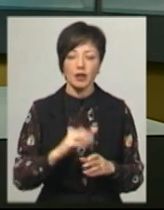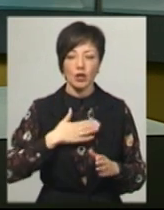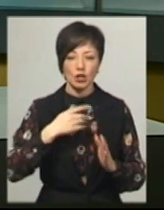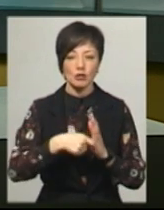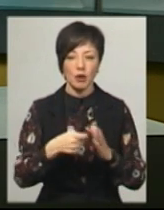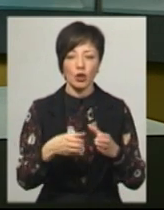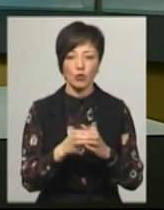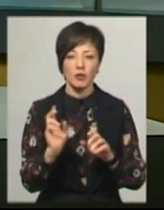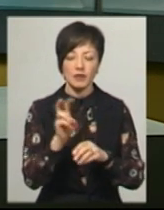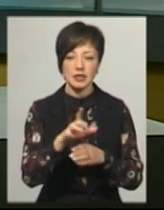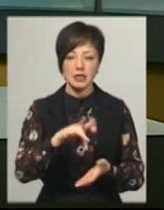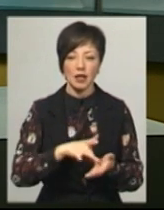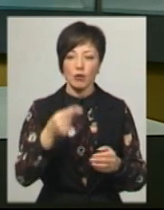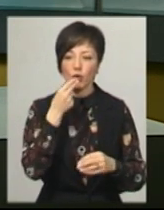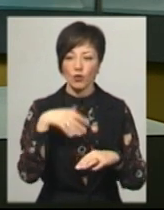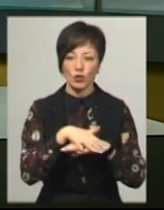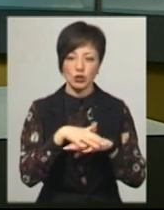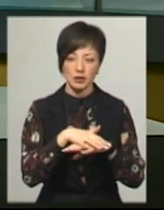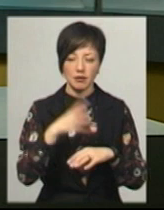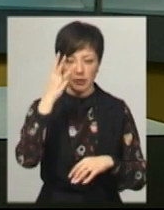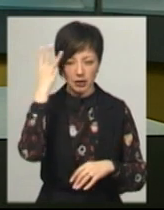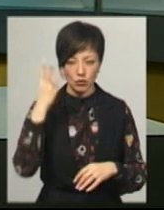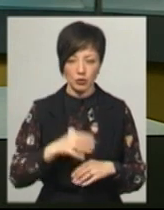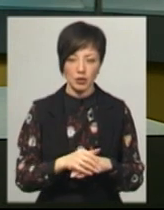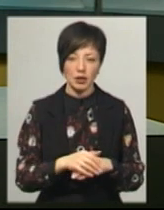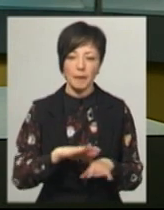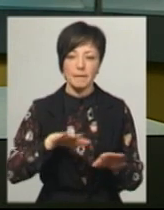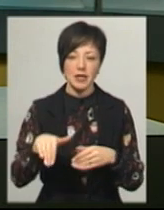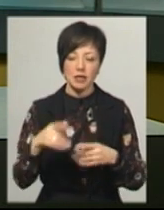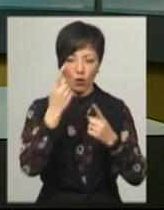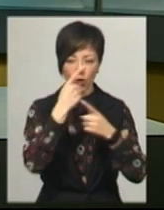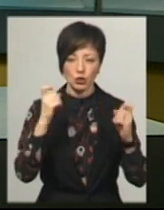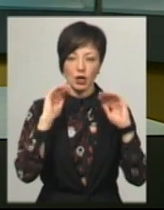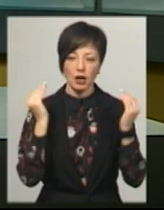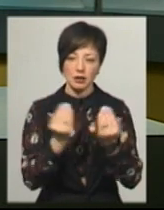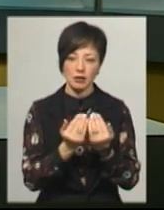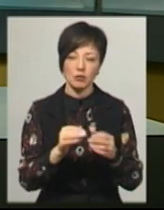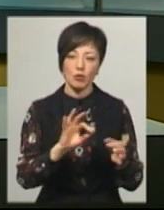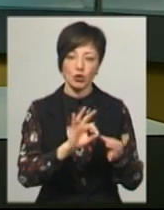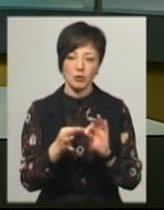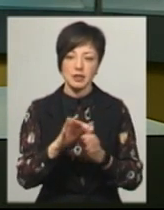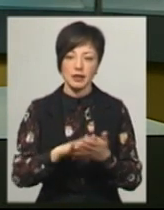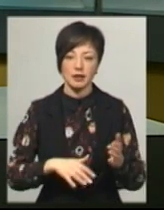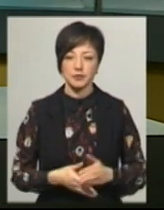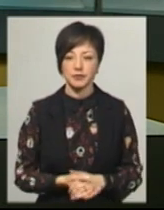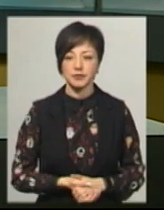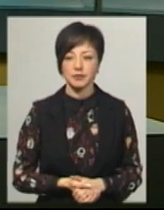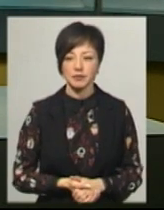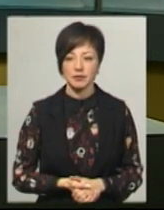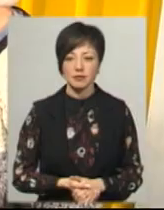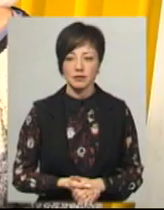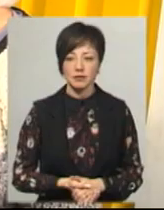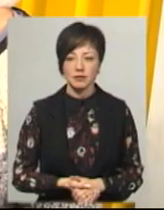знімальна група відвідала центральний продовольчий ринок обласного центру після оголошення карантину. Подробиці у сюжеті Лесі Боровець.